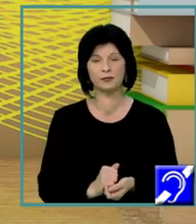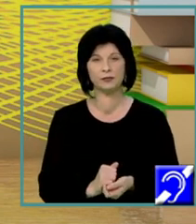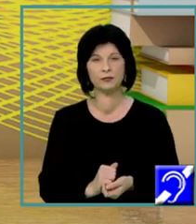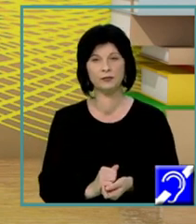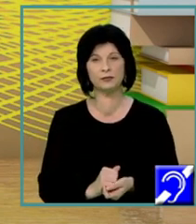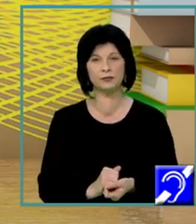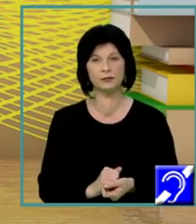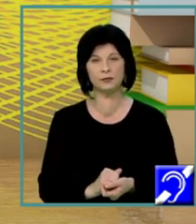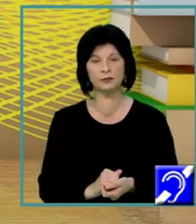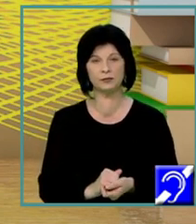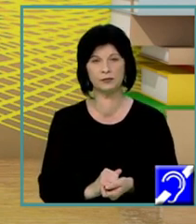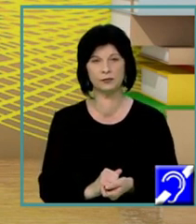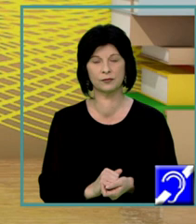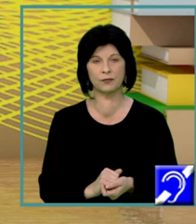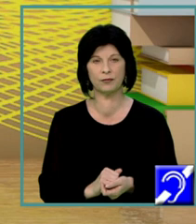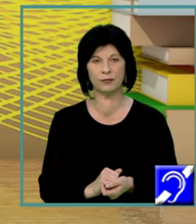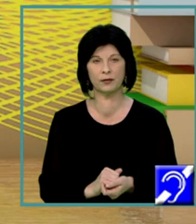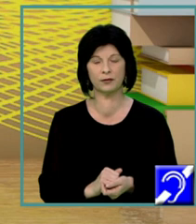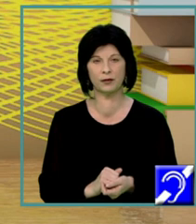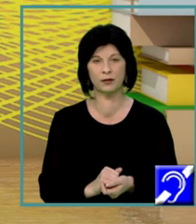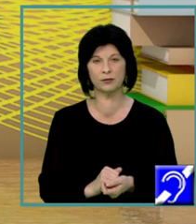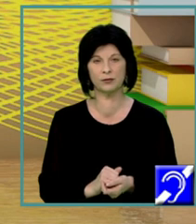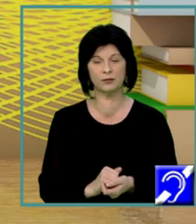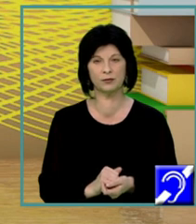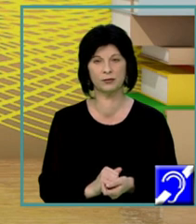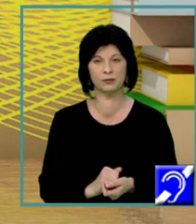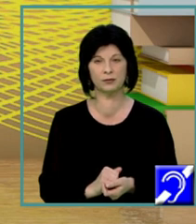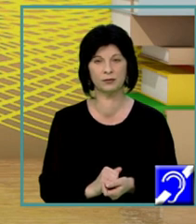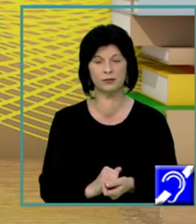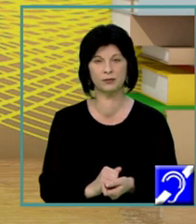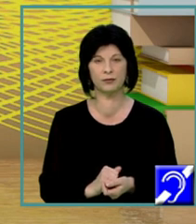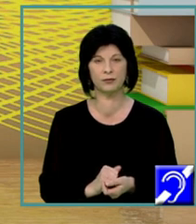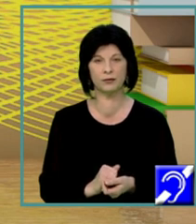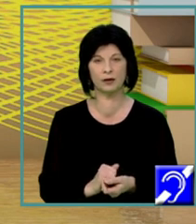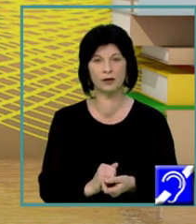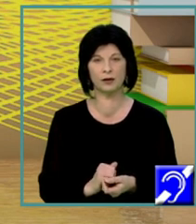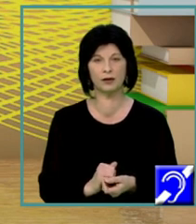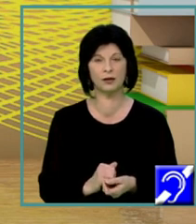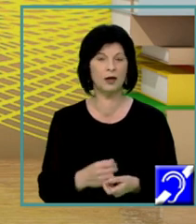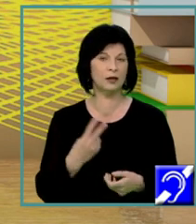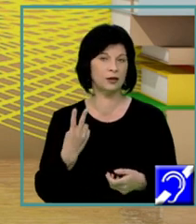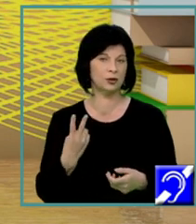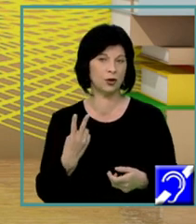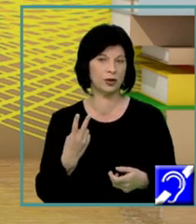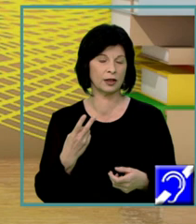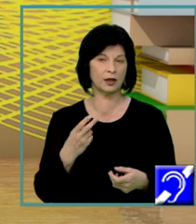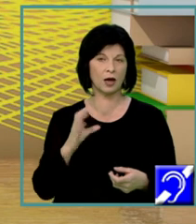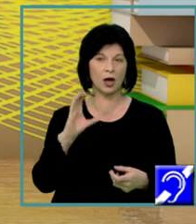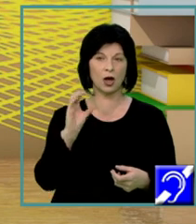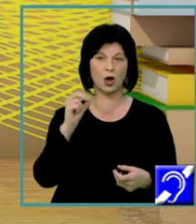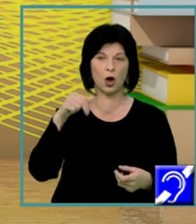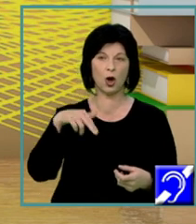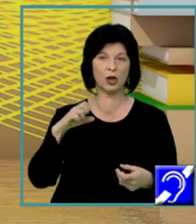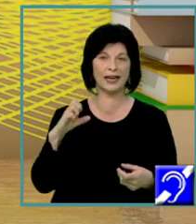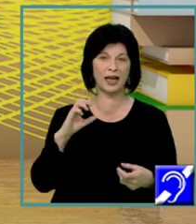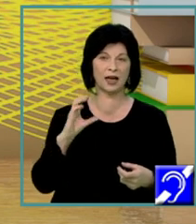după care să formuleze opinia cu ajutorul conectorilor pe care, dacă vă uitați cu atenție, i-am trecut și mai jos.